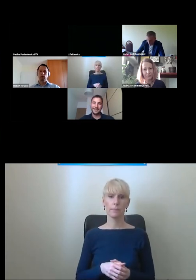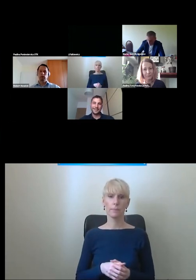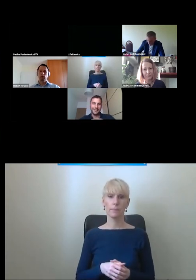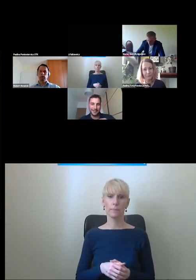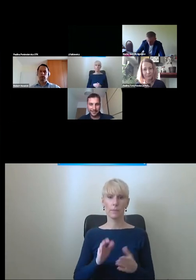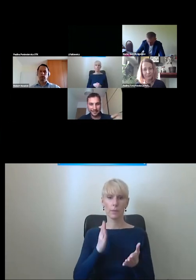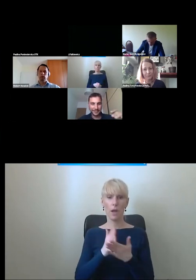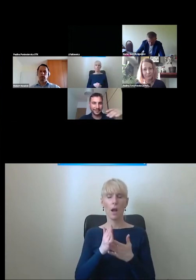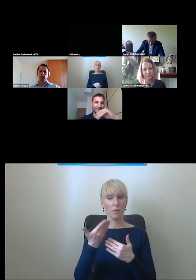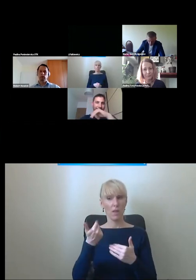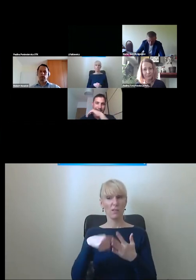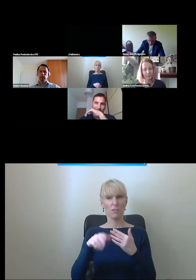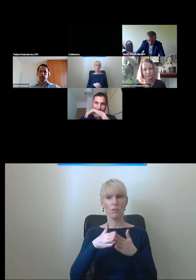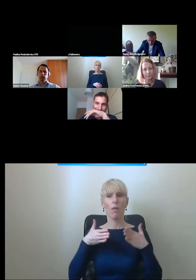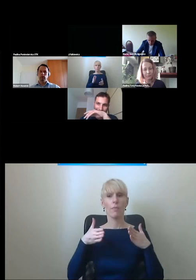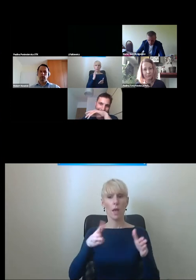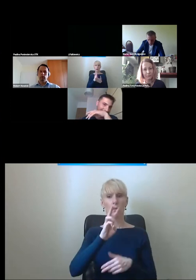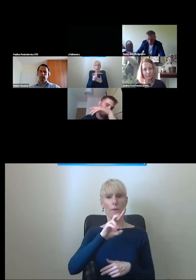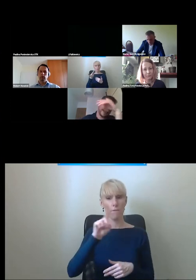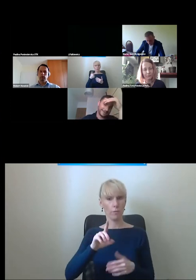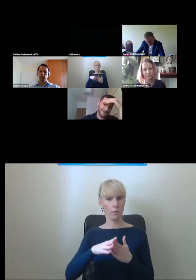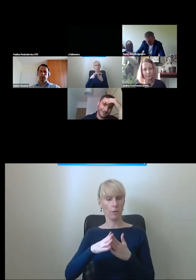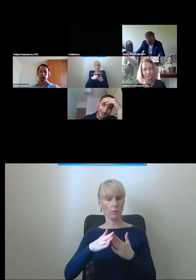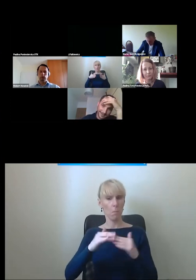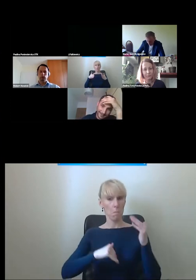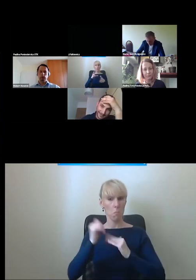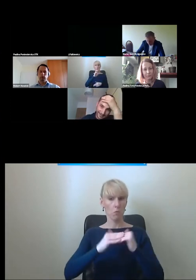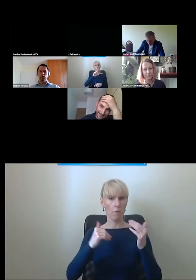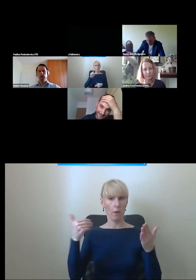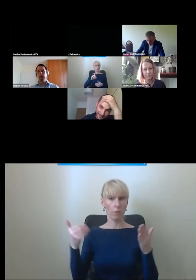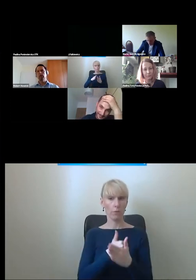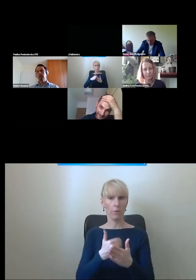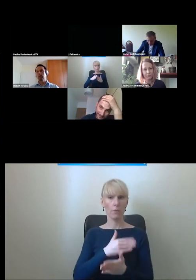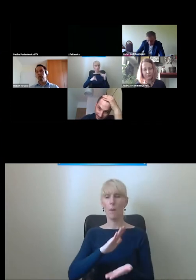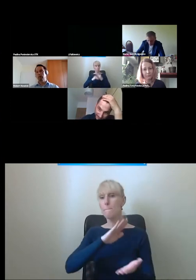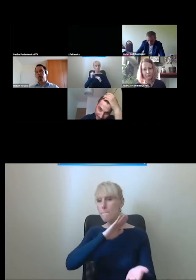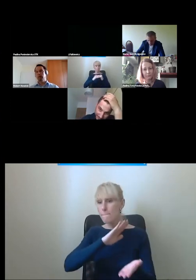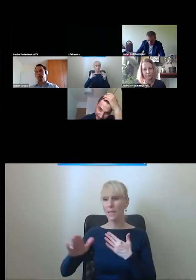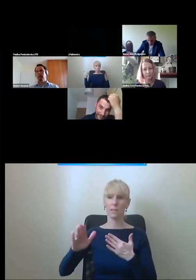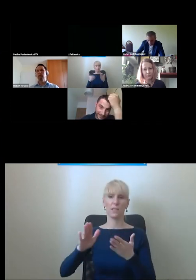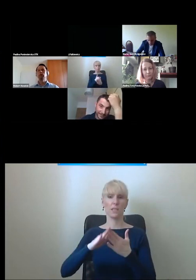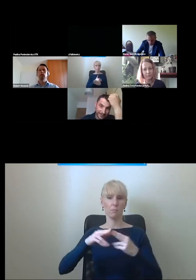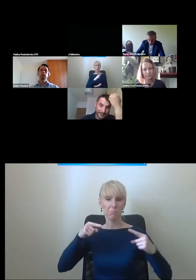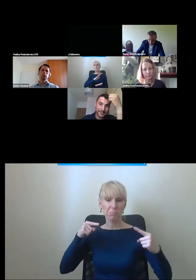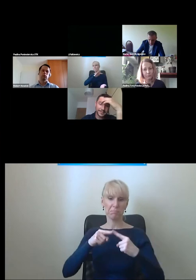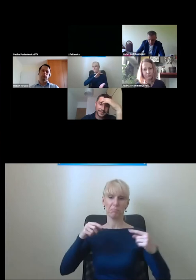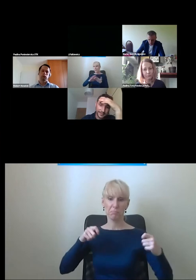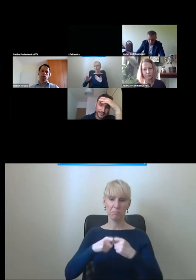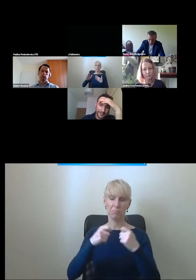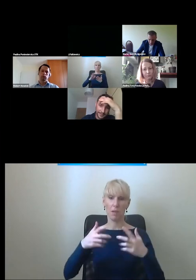natomiast planujemy rozbudowę trasy WZ. Ona z definicji ma być trasą bezkolizyjną.